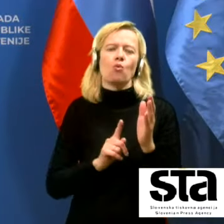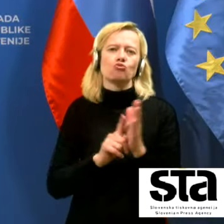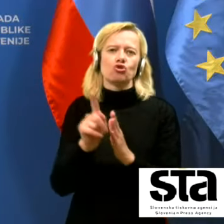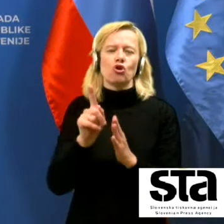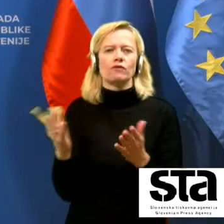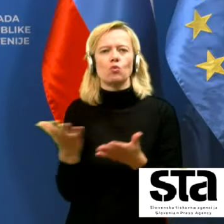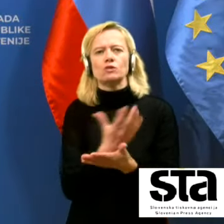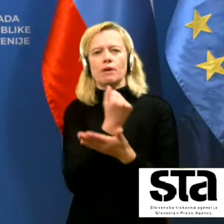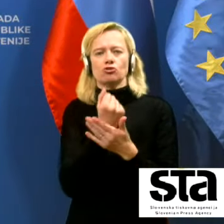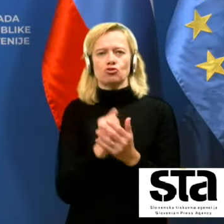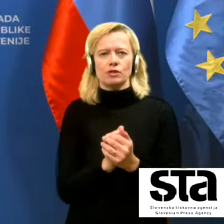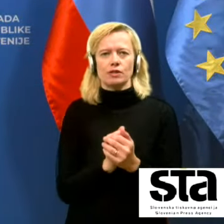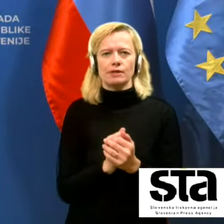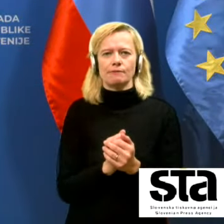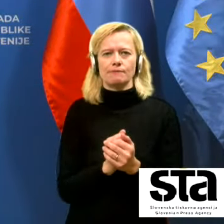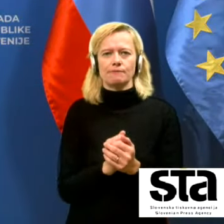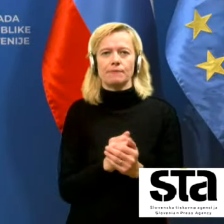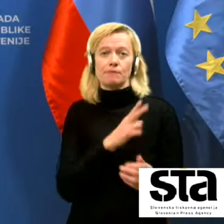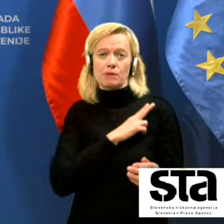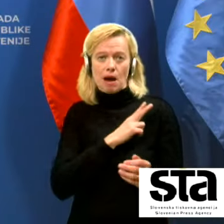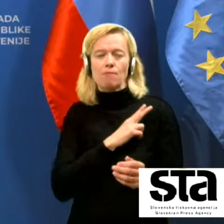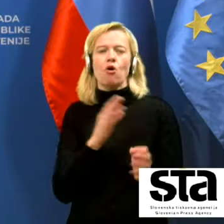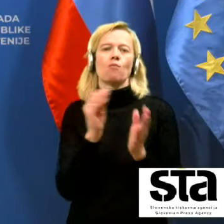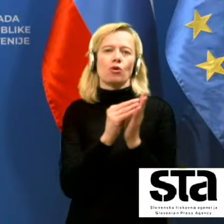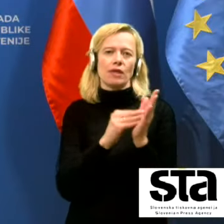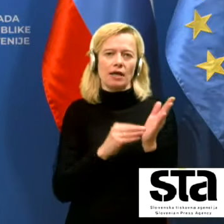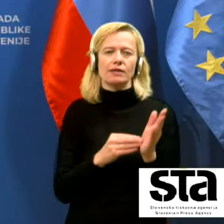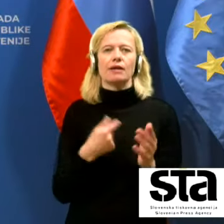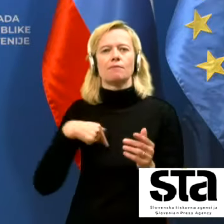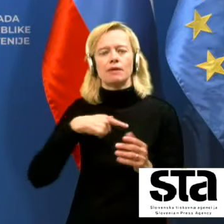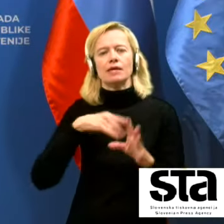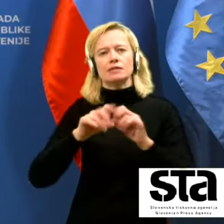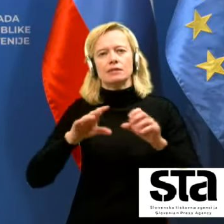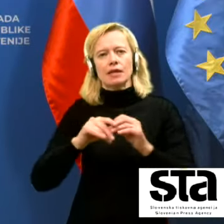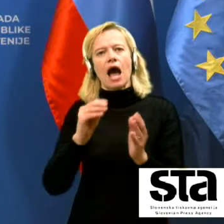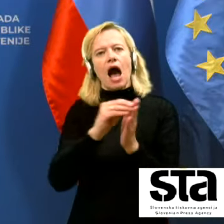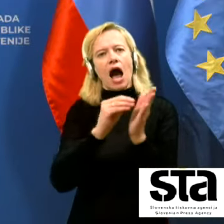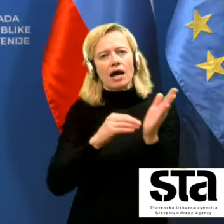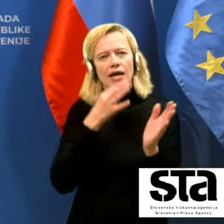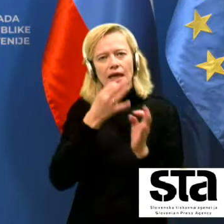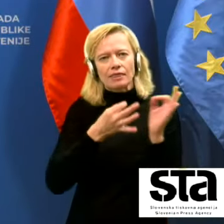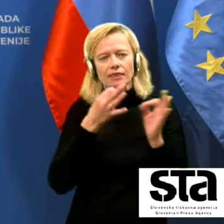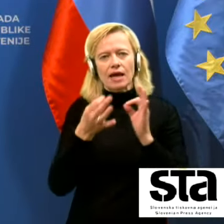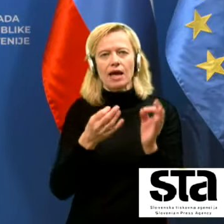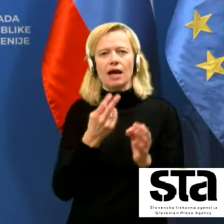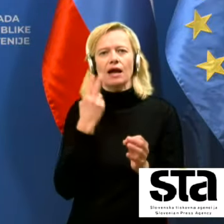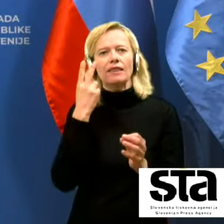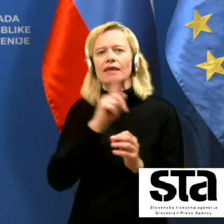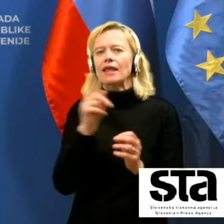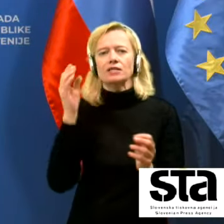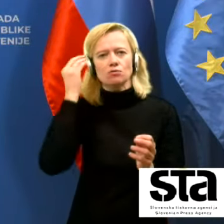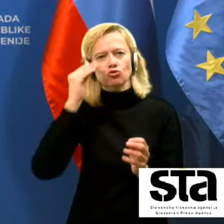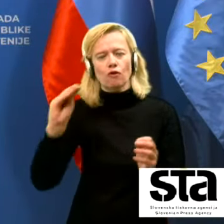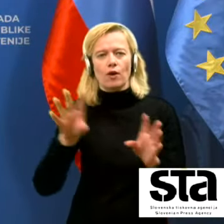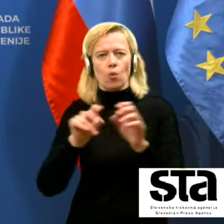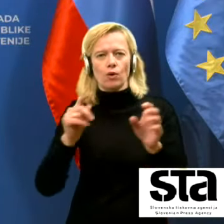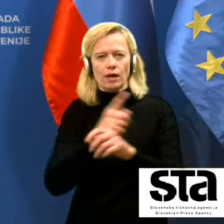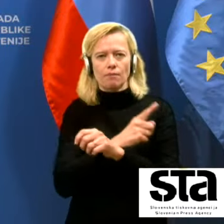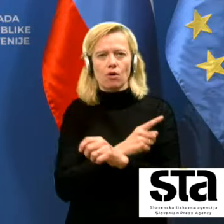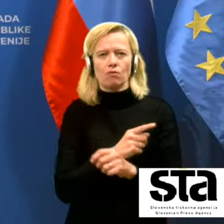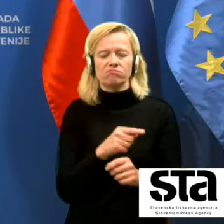imamo podatke, delali smo sveda tudi ankete, glede nespoštovanja ukrepov, številke so